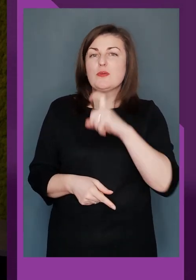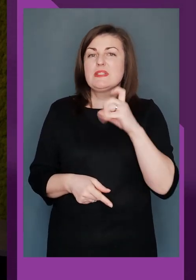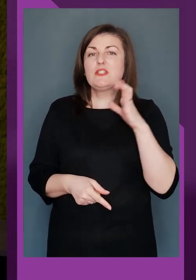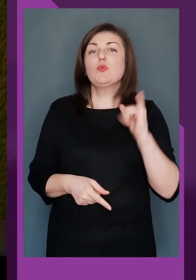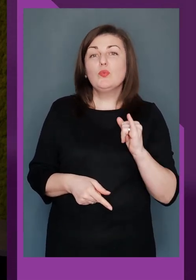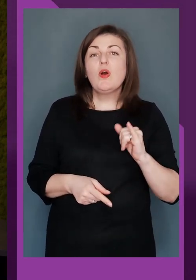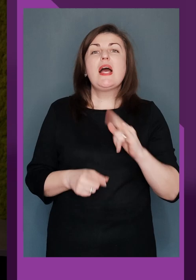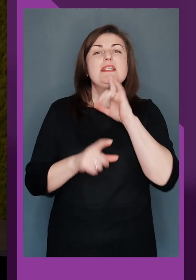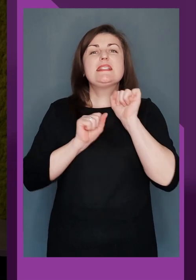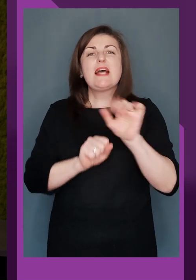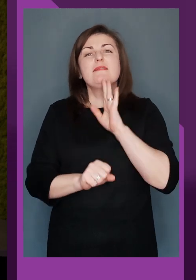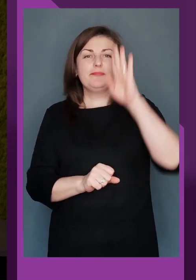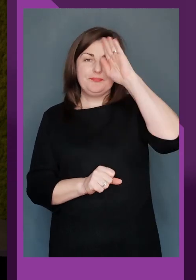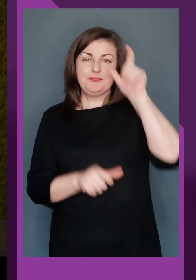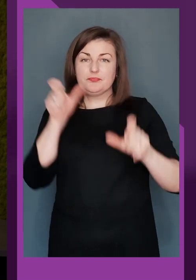Слава